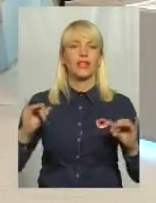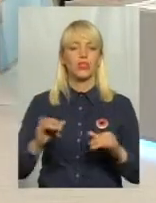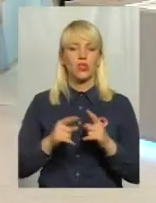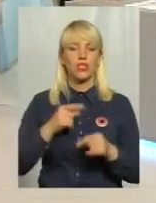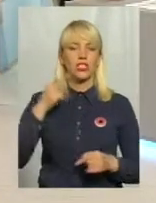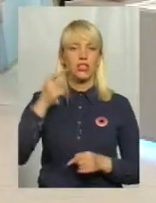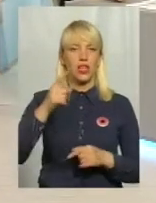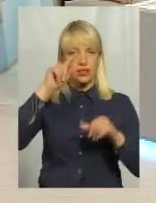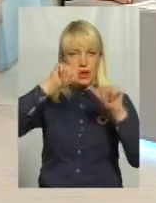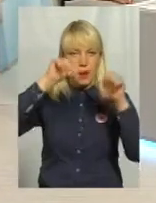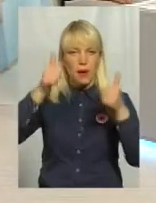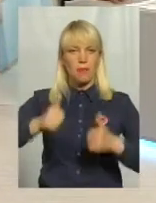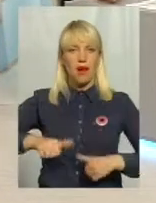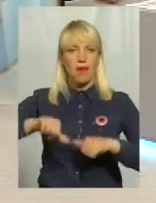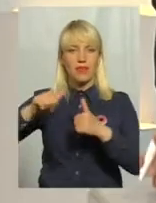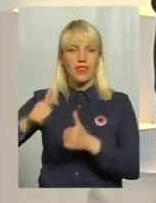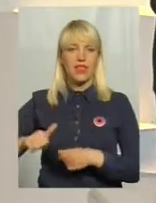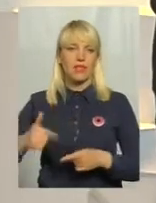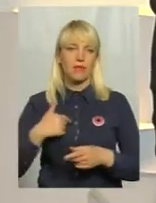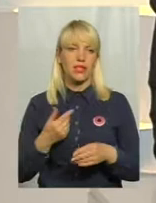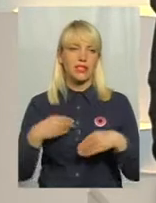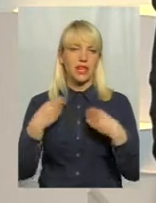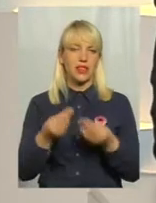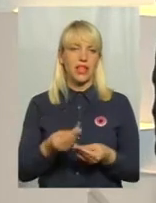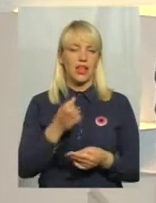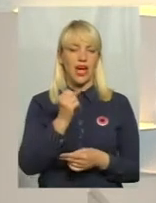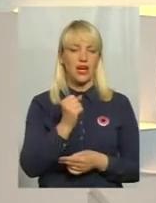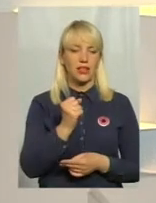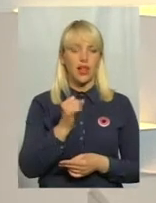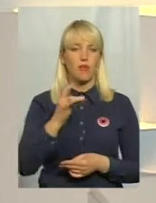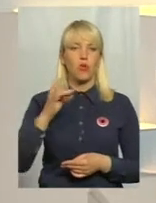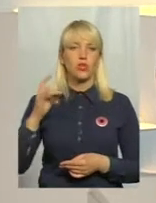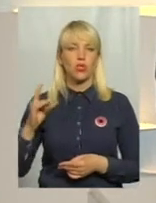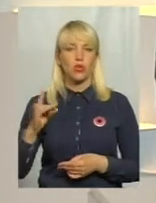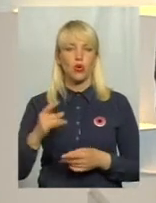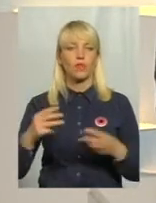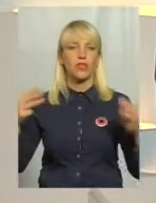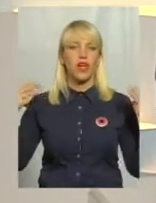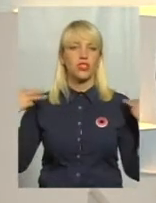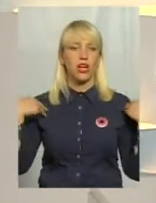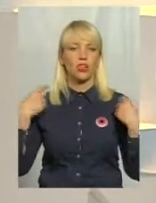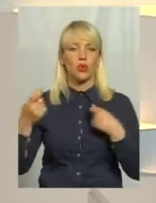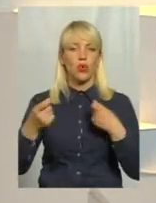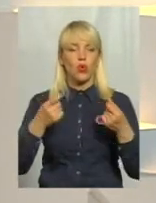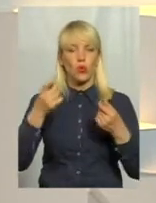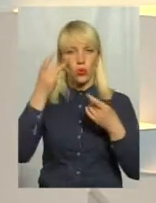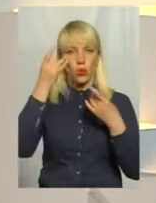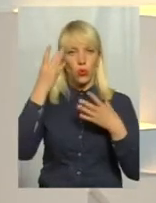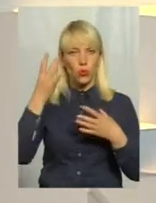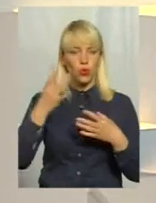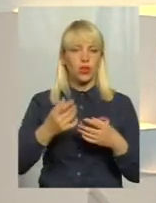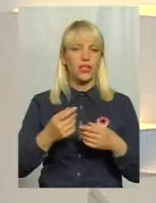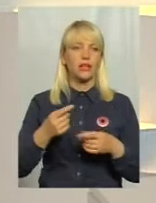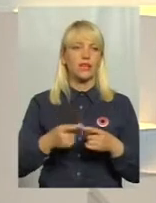ми задали Артему Ромасюкову, він начальник управління культури і туризму Хмельницької міської ради. В який